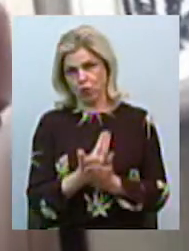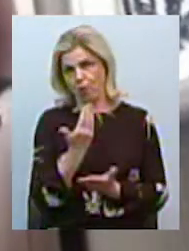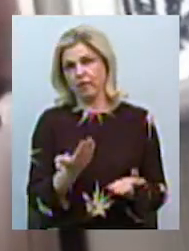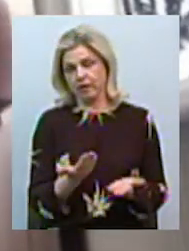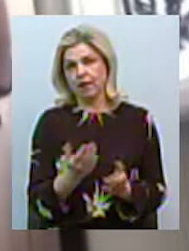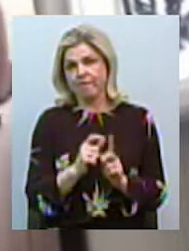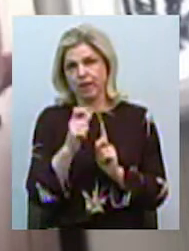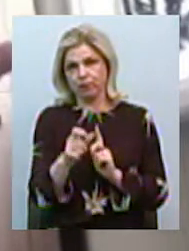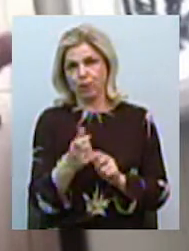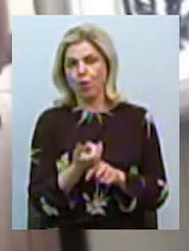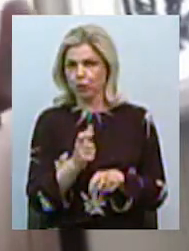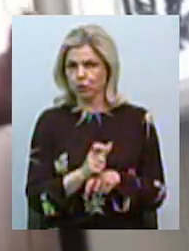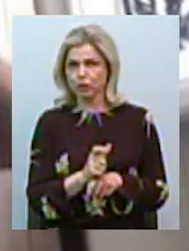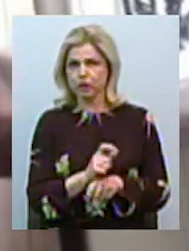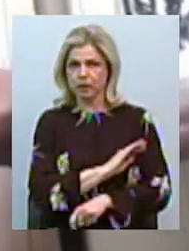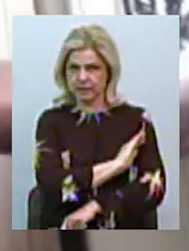Це, звичайно, дуже сильно